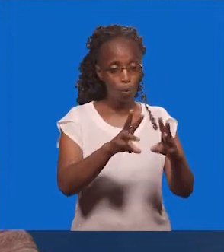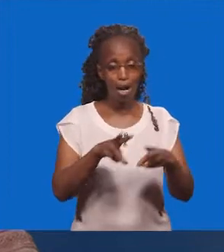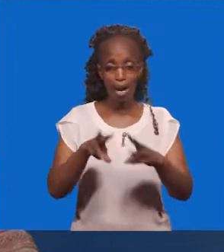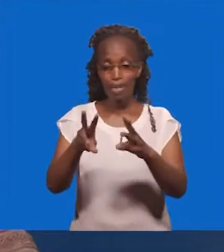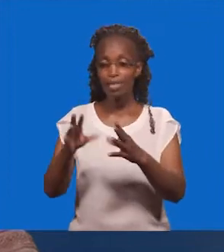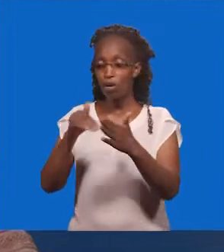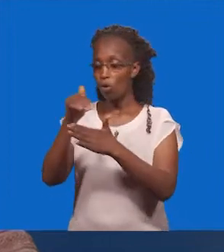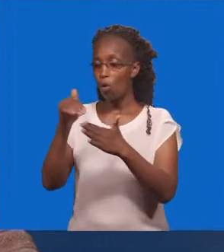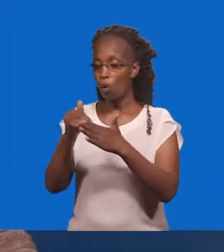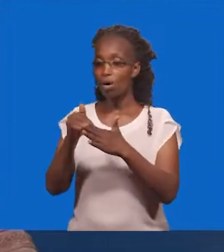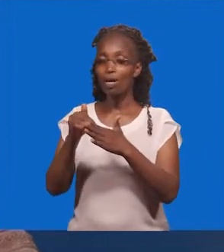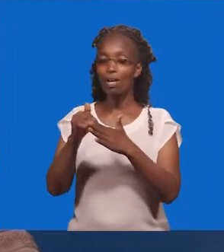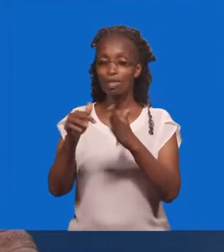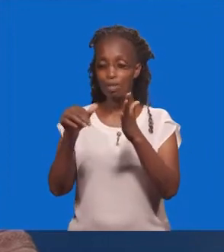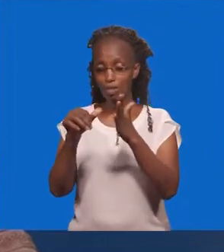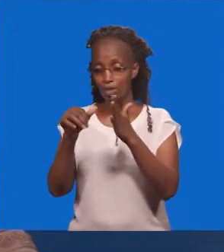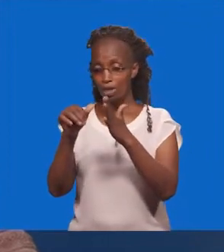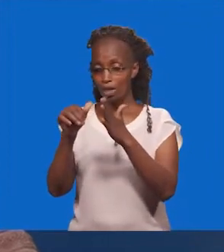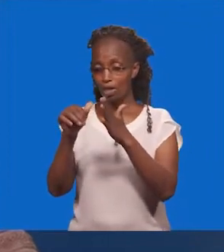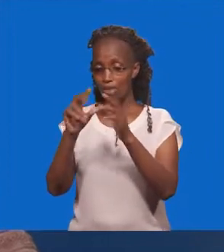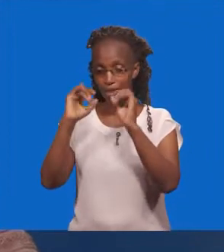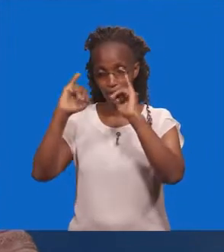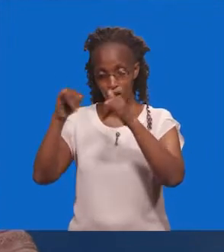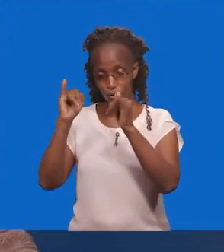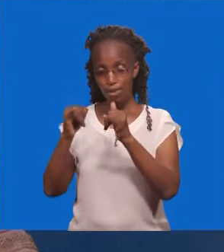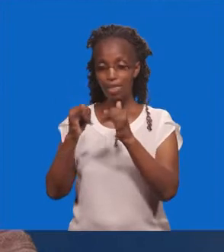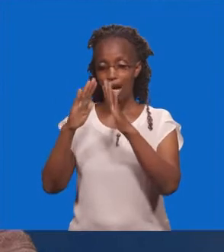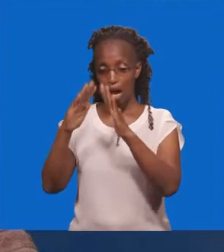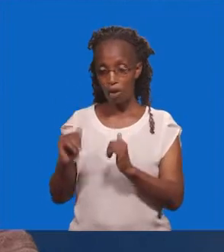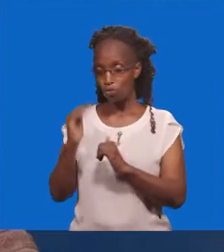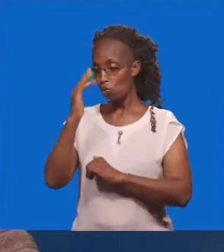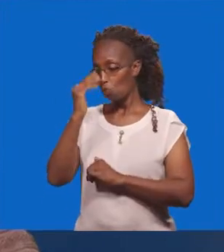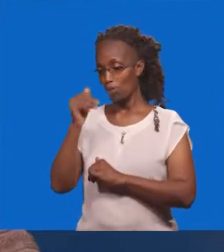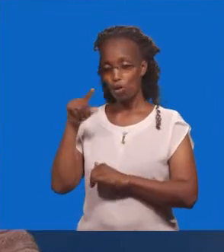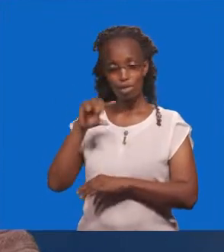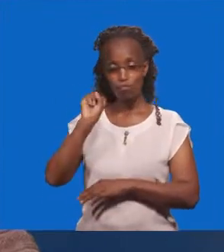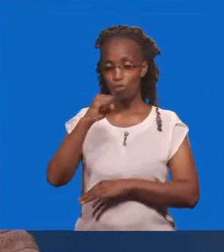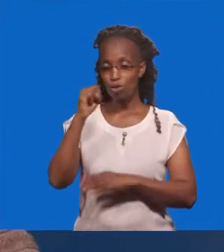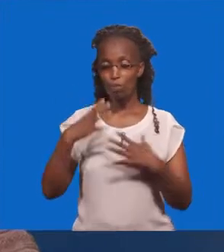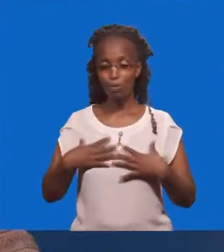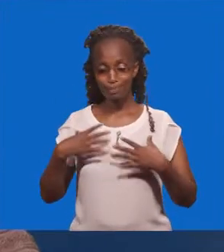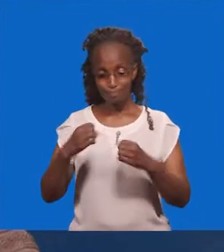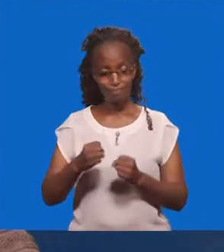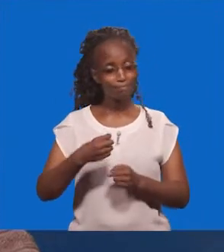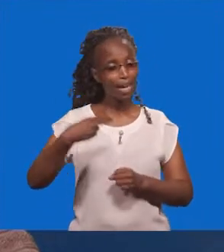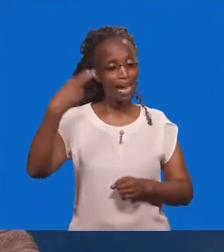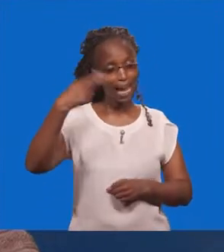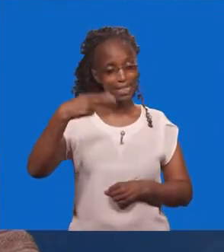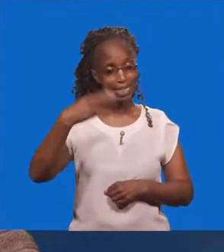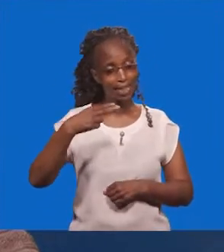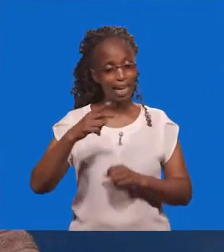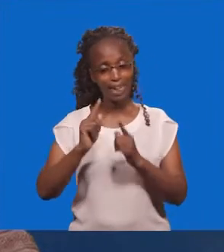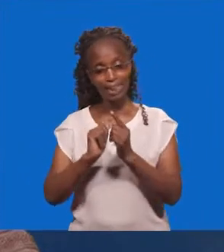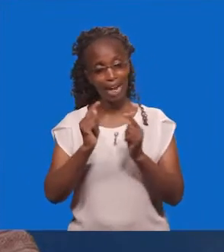Maana utakufa Wala utapona Mstari wapili Basi esekia haka njingeuza